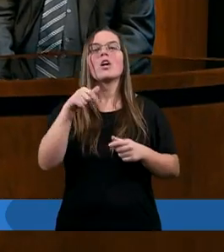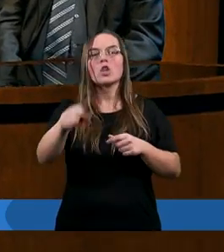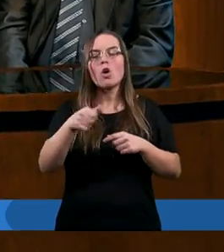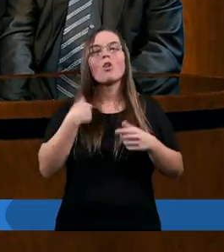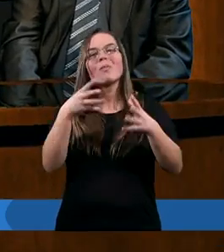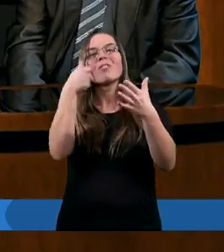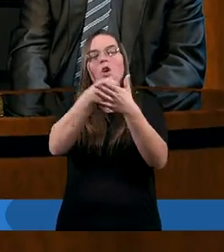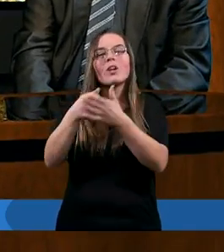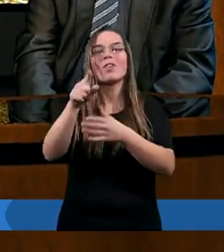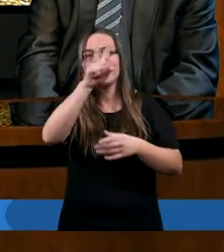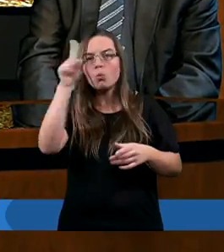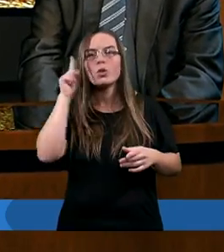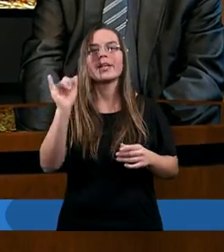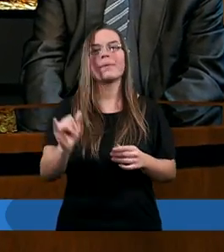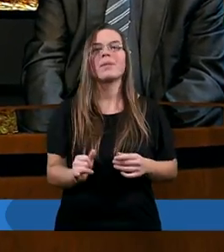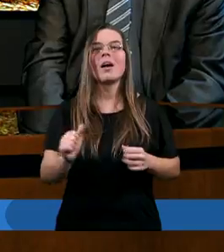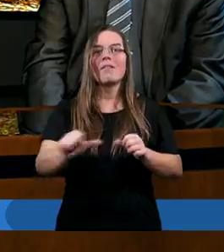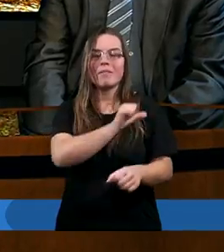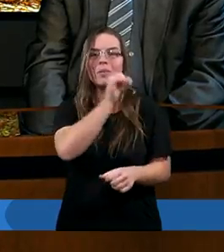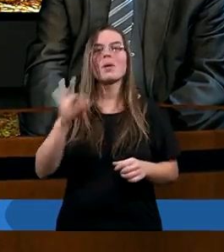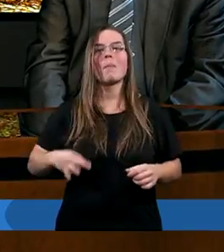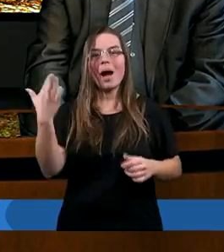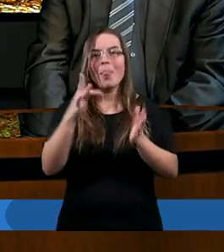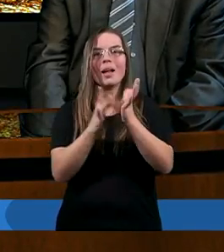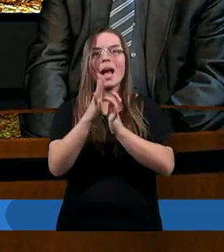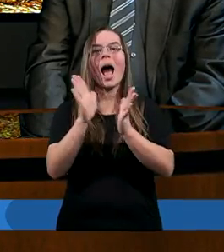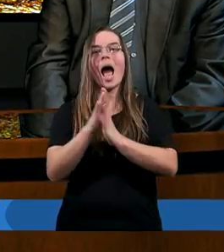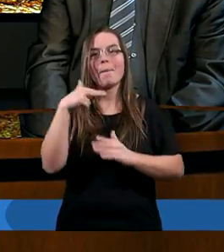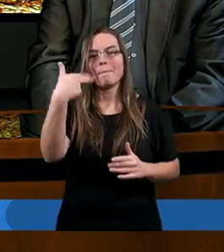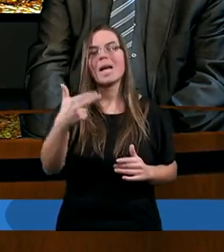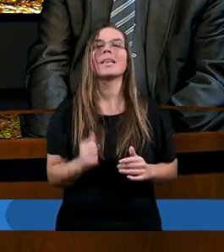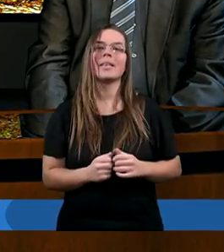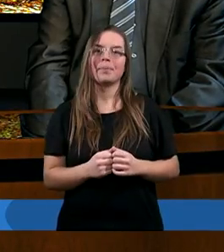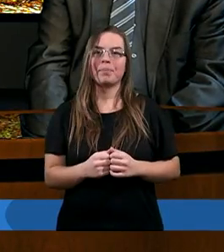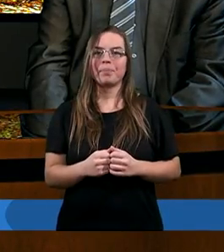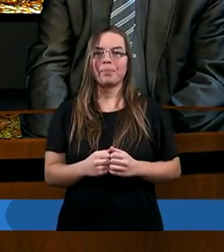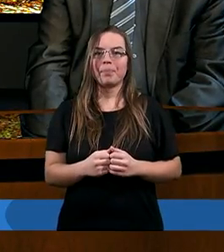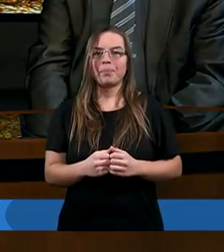Twojej chwale. W imieniu naszego Pana Jezusa. Amen. Amen.